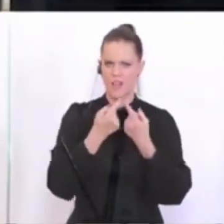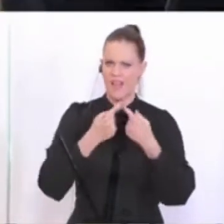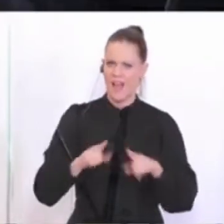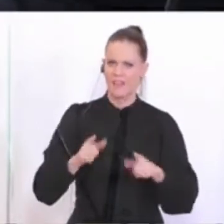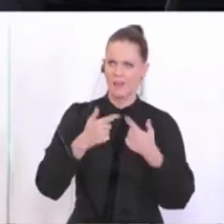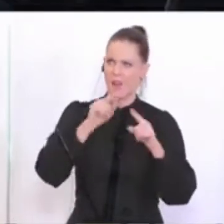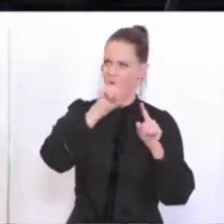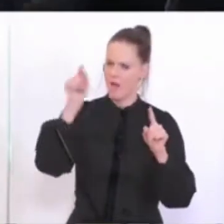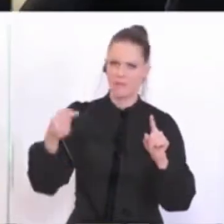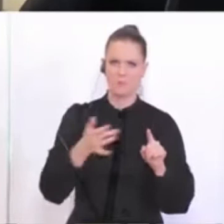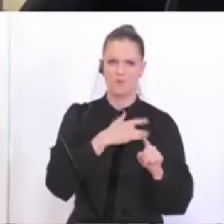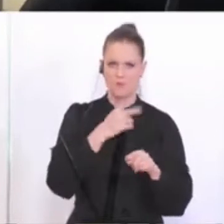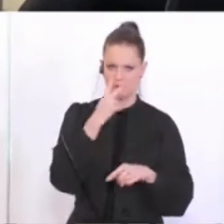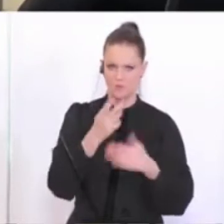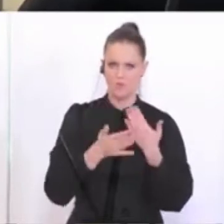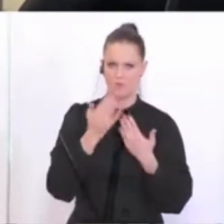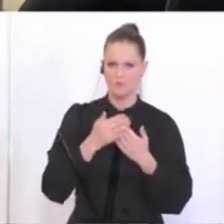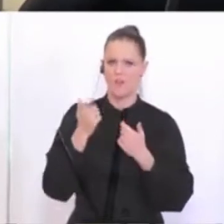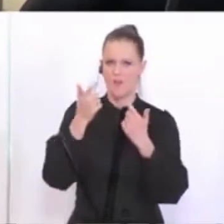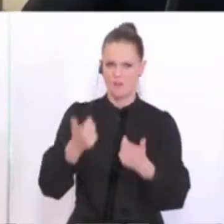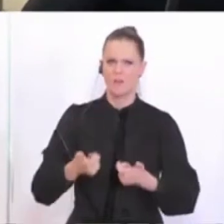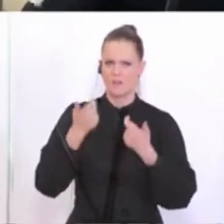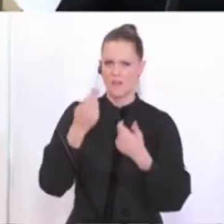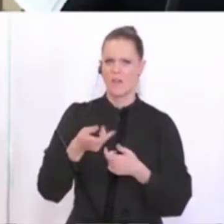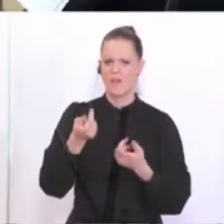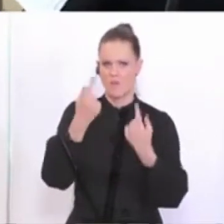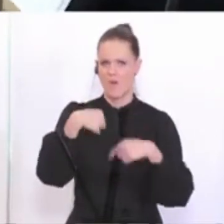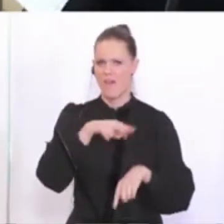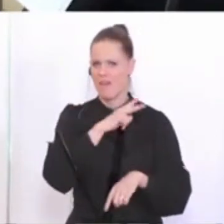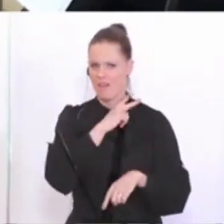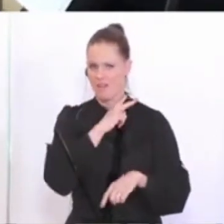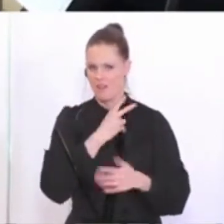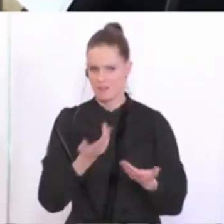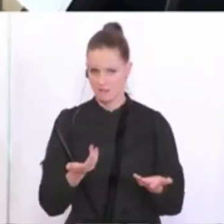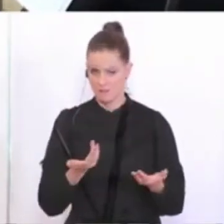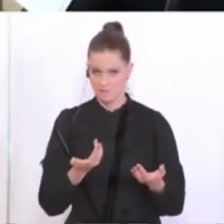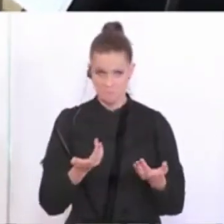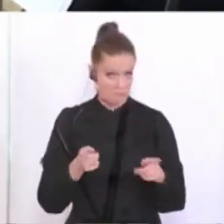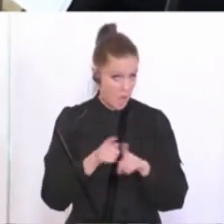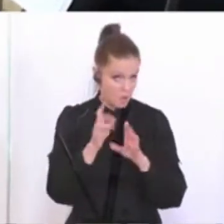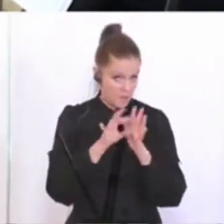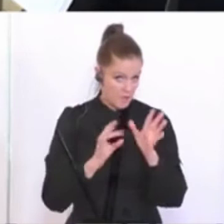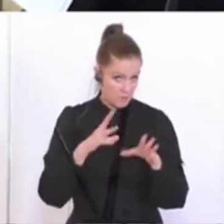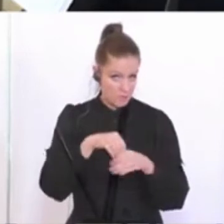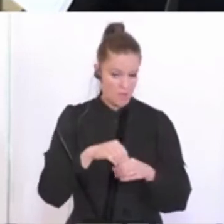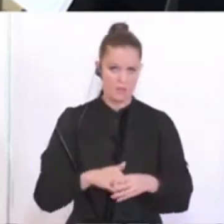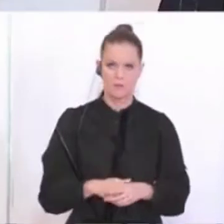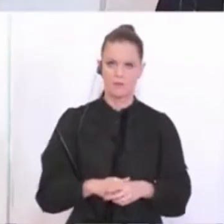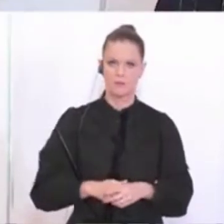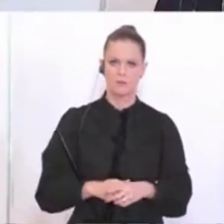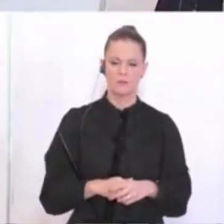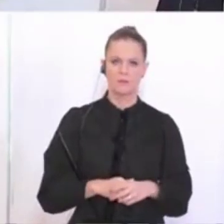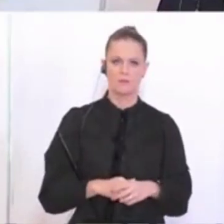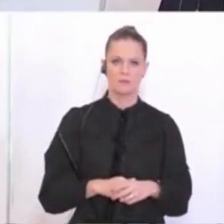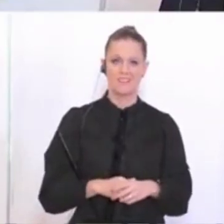betroffenen Ländern anschaut? Zum Beispiel in der Formel 1 sind sehr viele im Trosse aus England. Könnte das dann auch ein Kriterium werden? Nein, wir sind in der